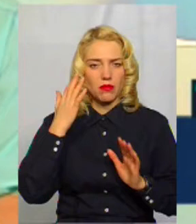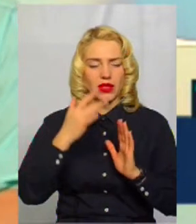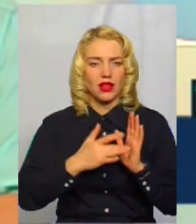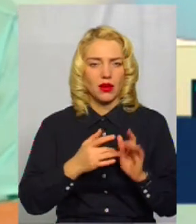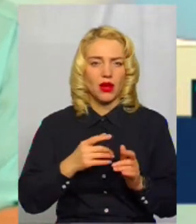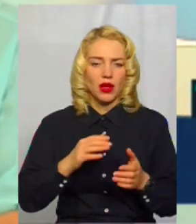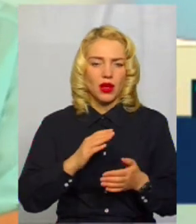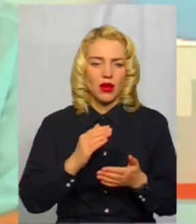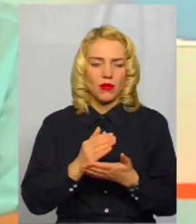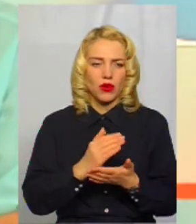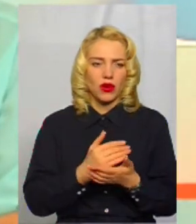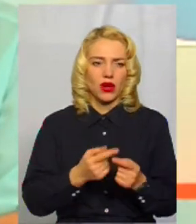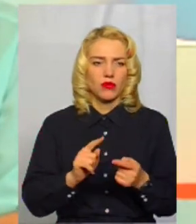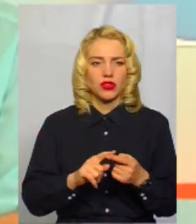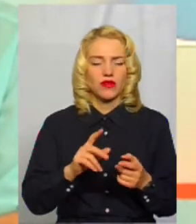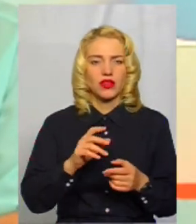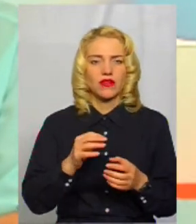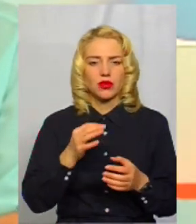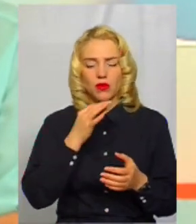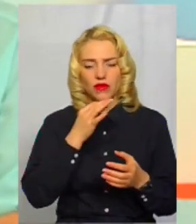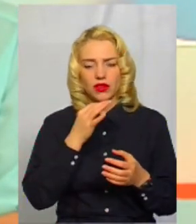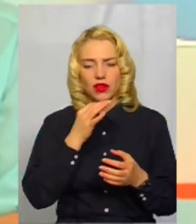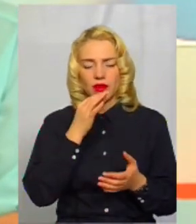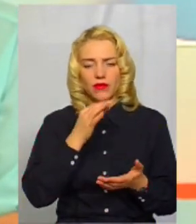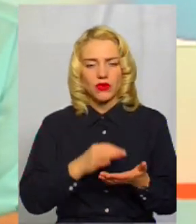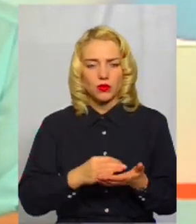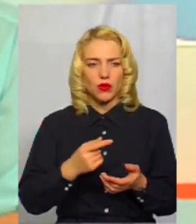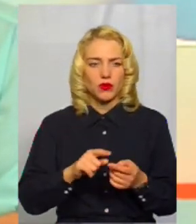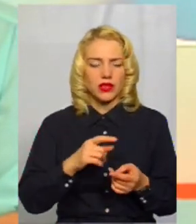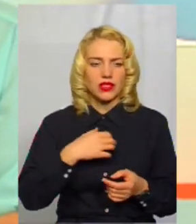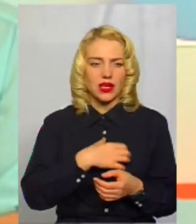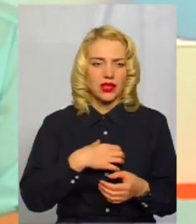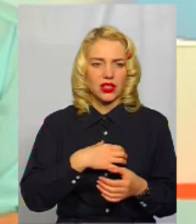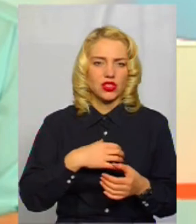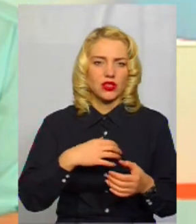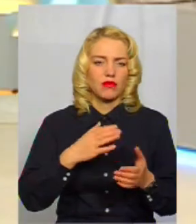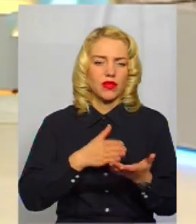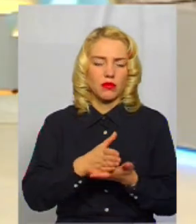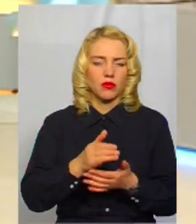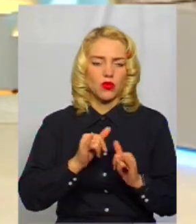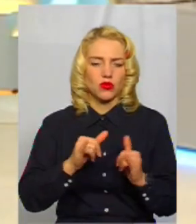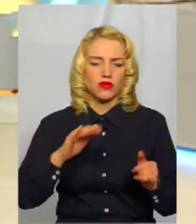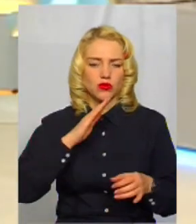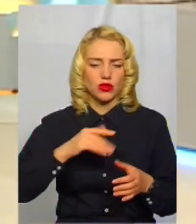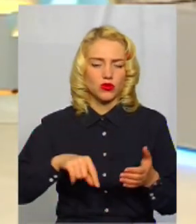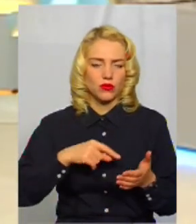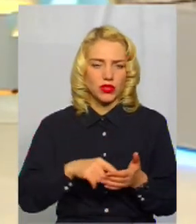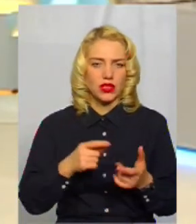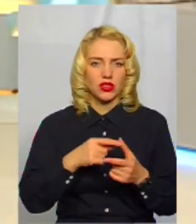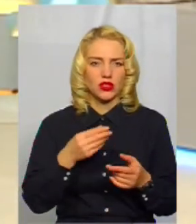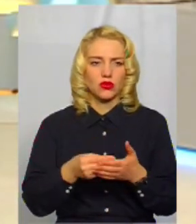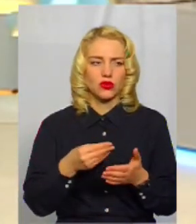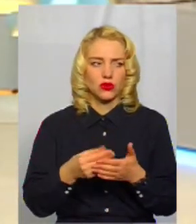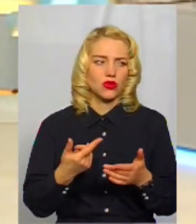чи він є інноваційним, прогресивним, чи відповідає стратегічним напрямкам розвитку нашого міста. Тобто, чи кошторис, наприклад,